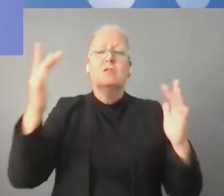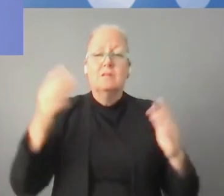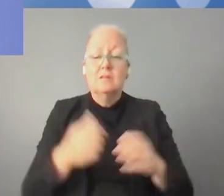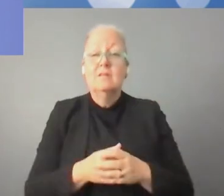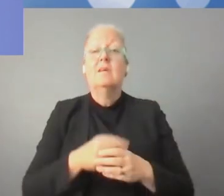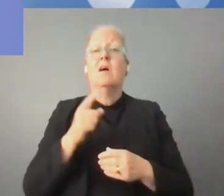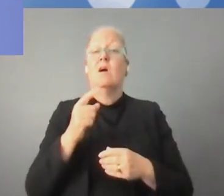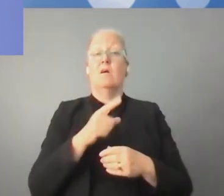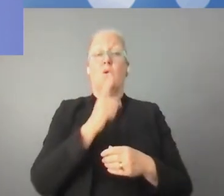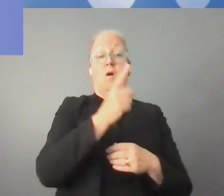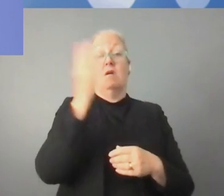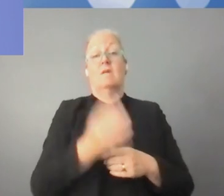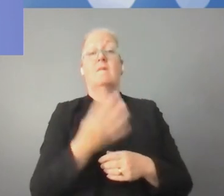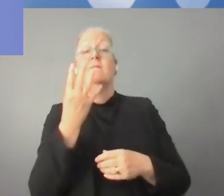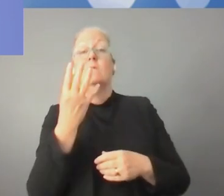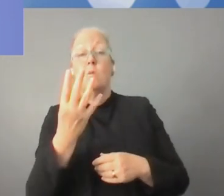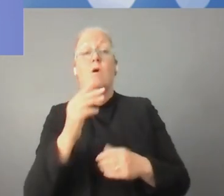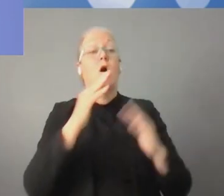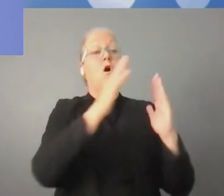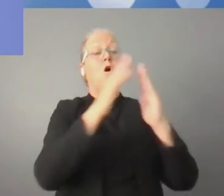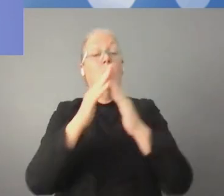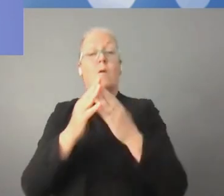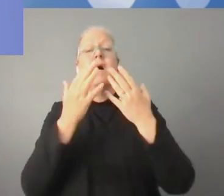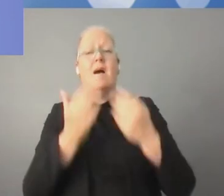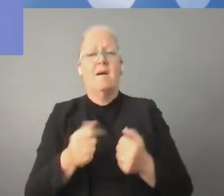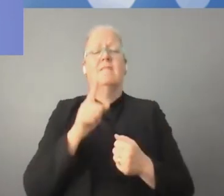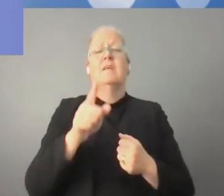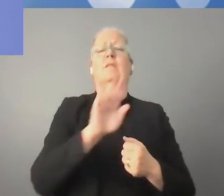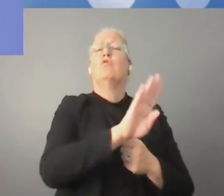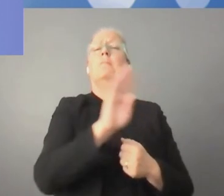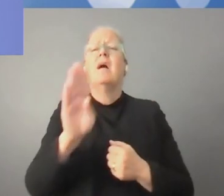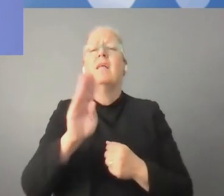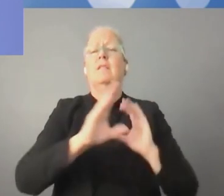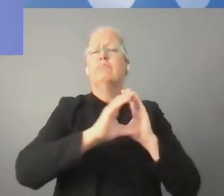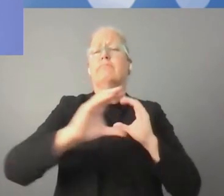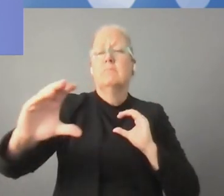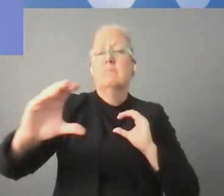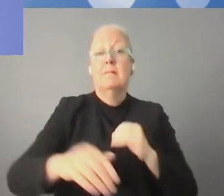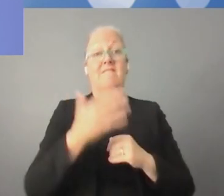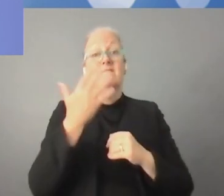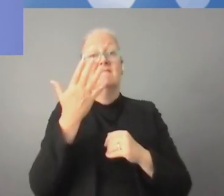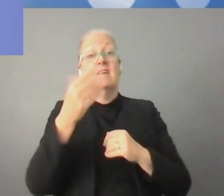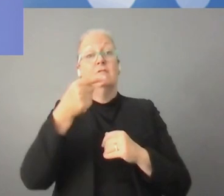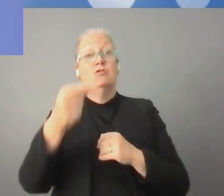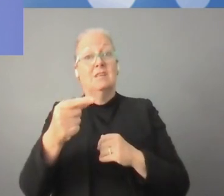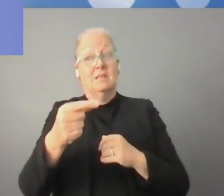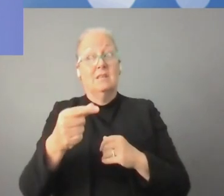نستطيع أن نفكر بأن لدينا وصول جيد وأن